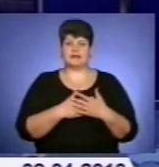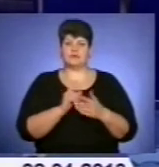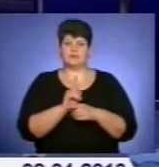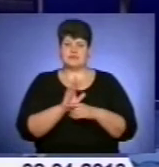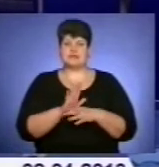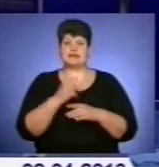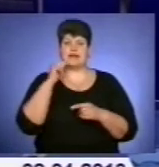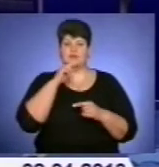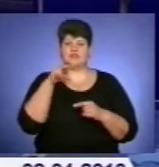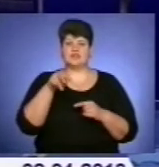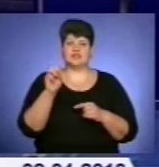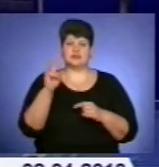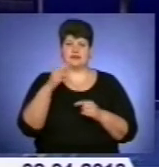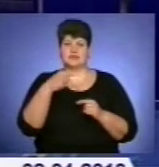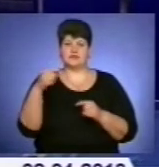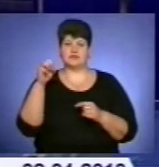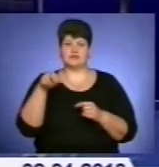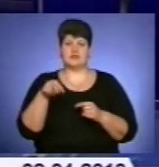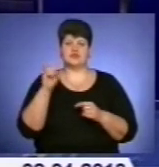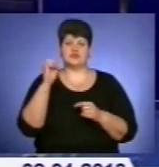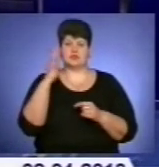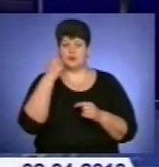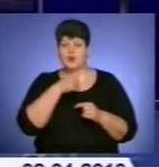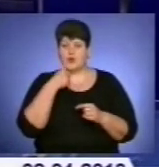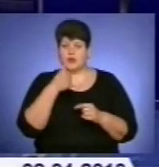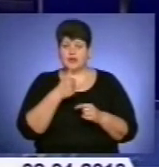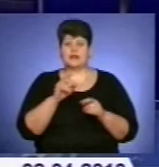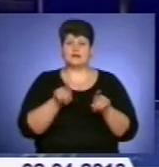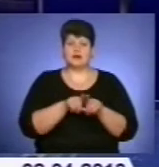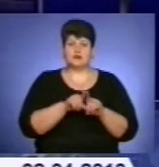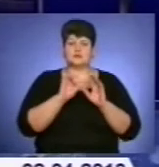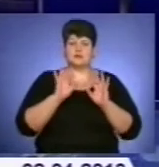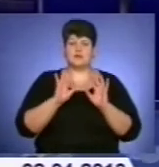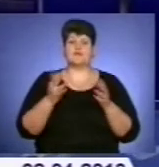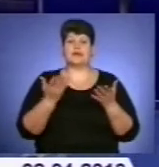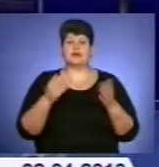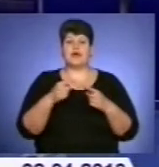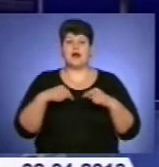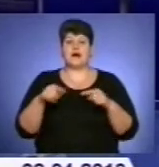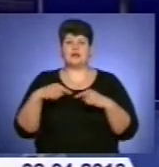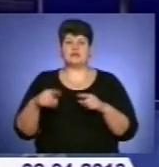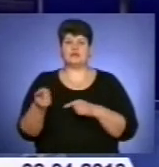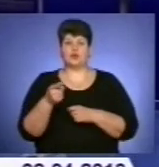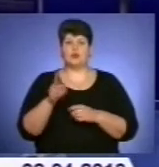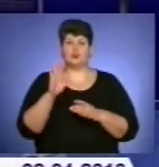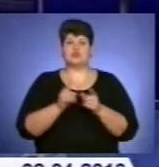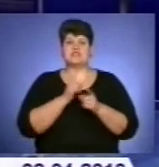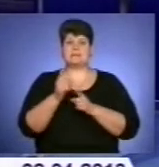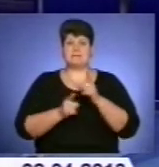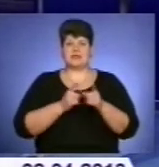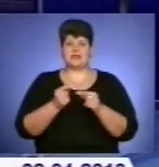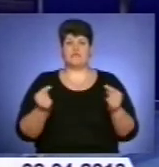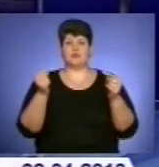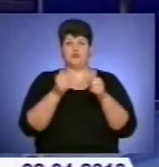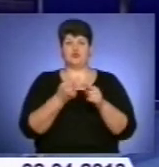2013-2014 роки. Також поінформував, у яких галузях на Тернопільщині будуть зміни відповідно до